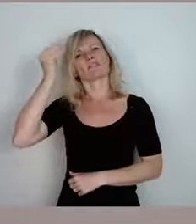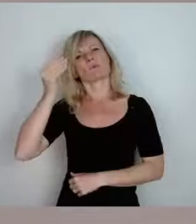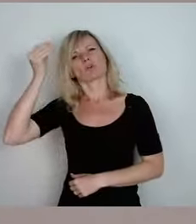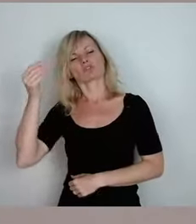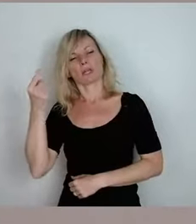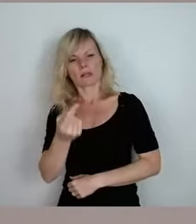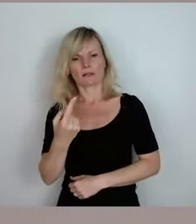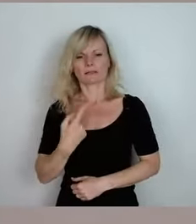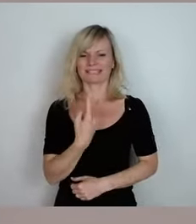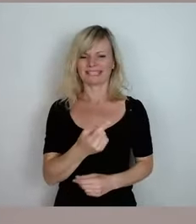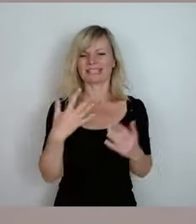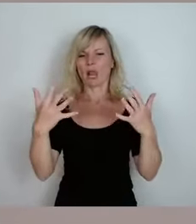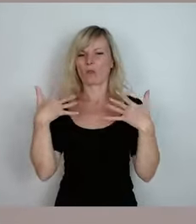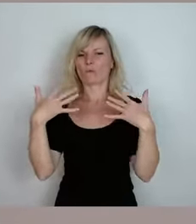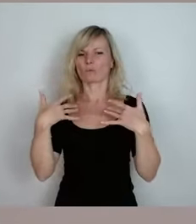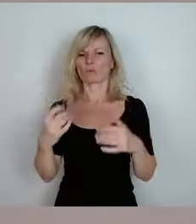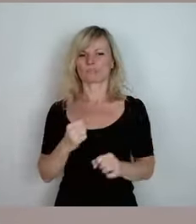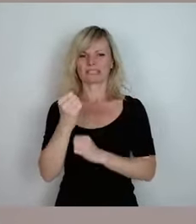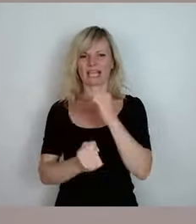diese Lüftungsgeräte?